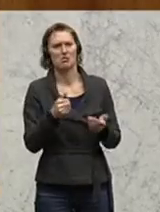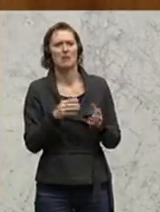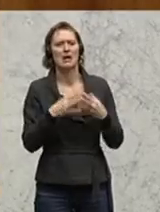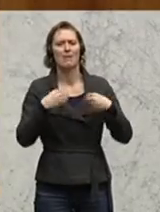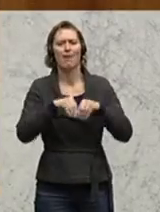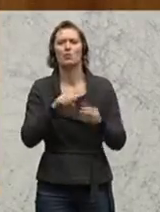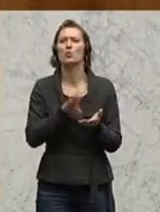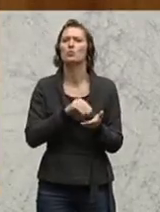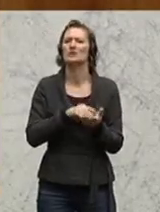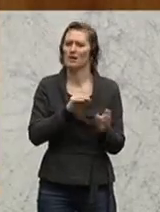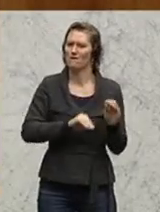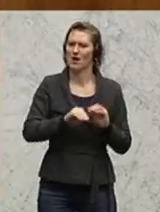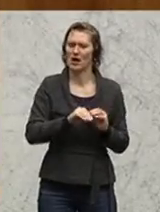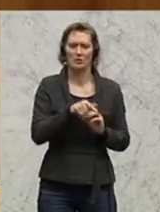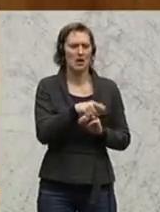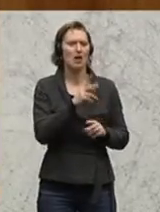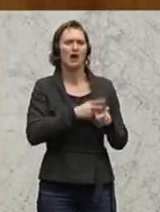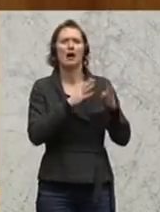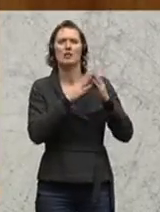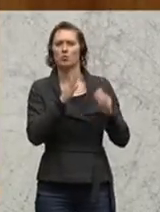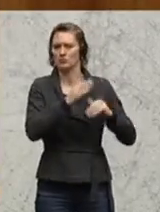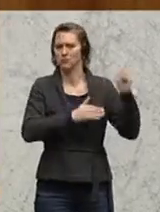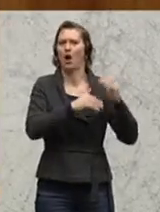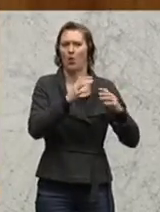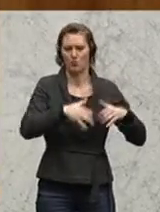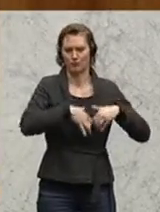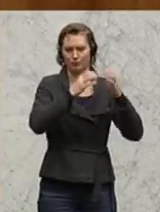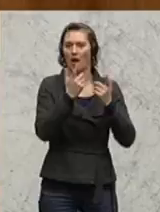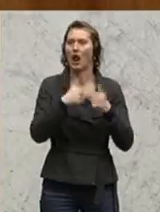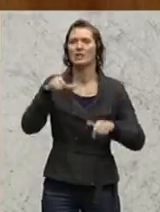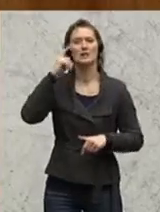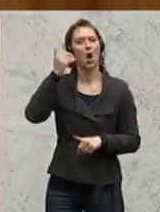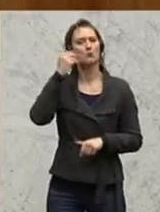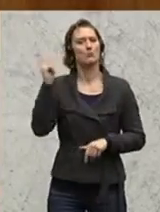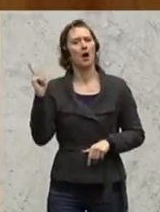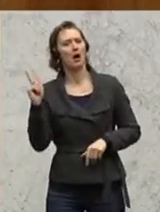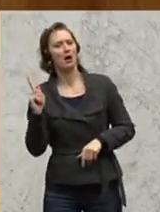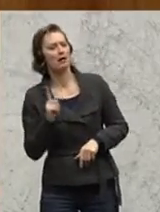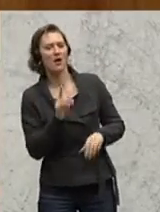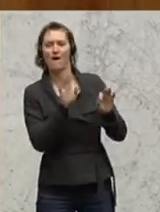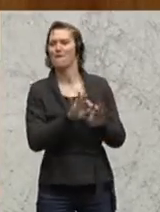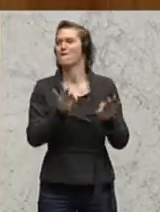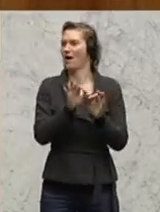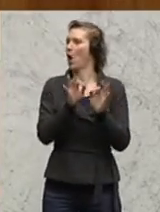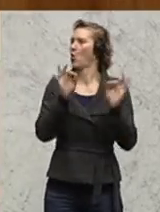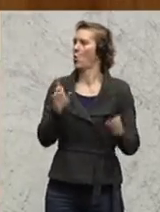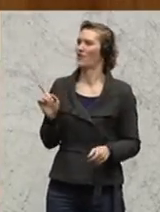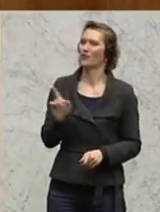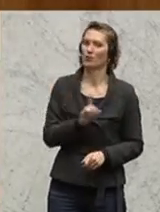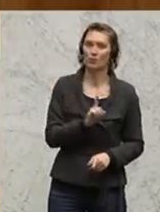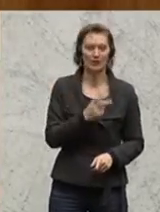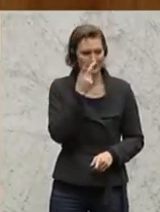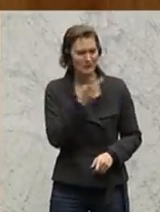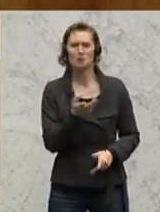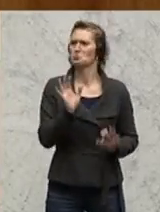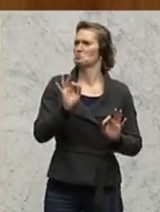Verein errichtete ein Spital. Der Landeshauptmann kam natürlich zur feierlichen Eröffnung und genoss